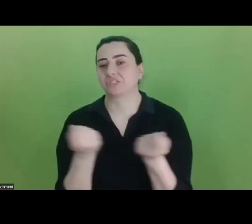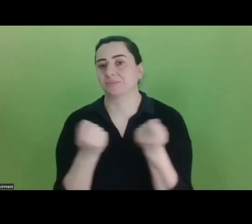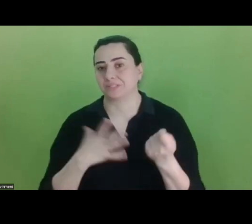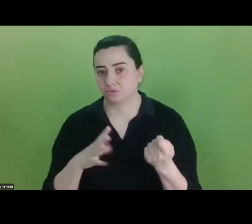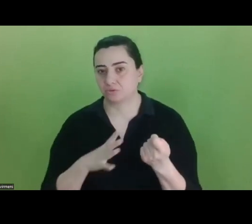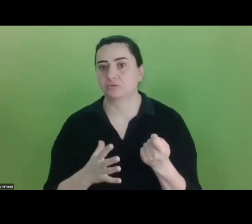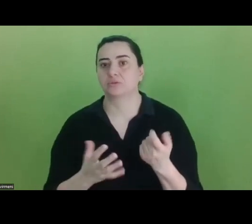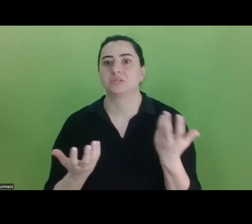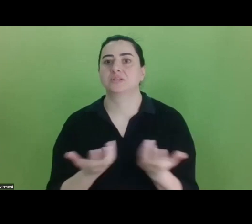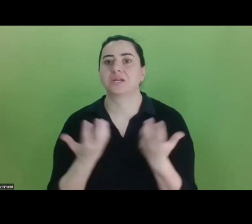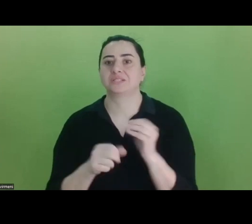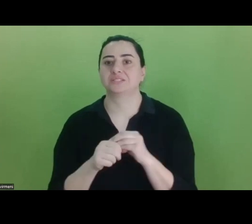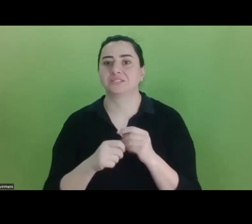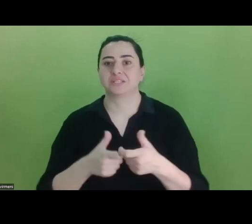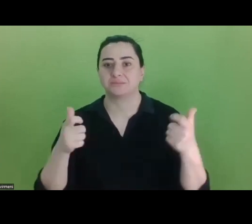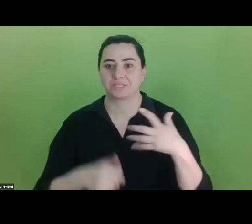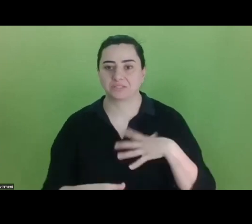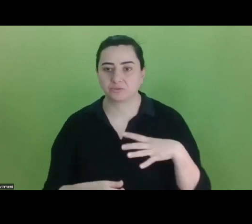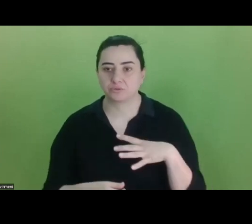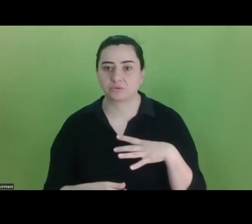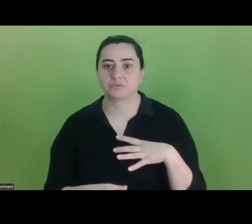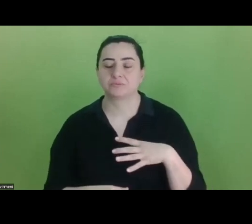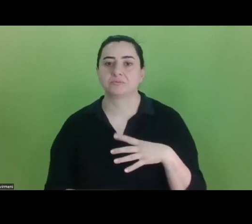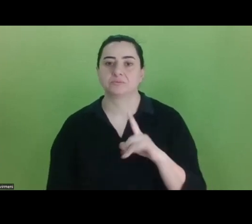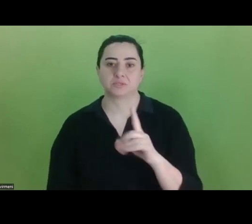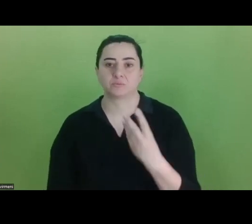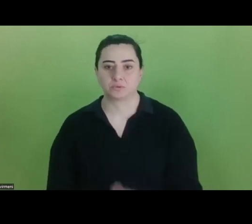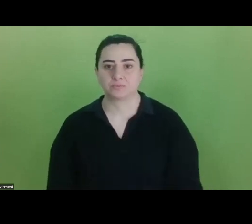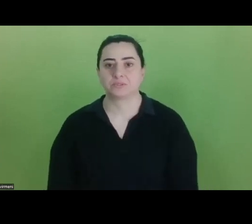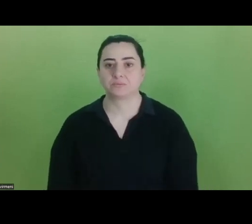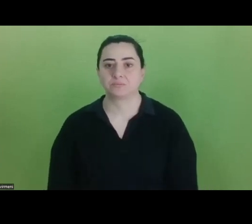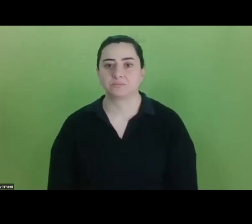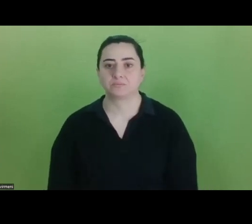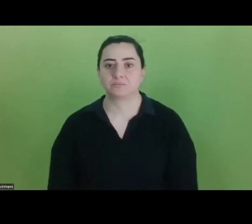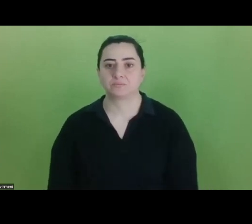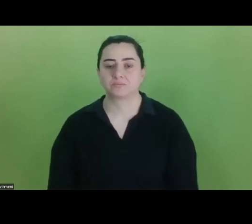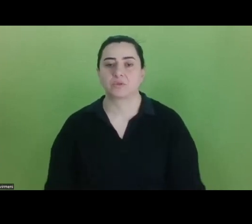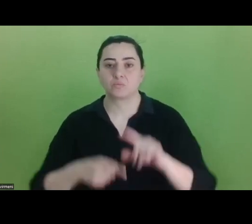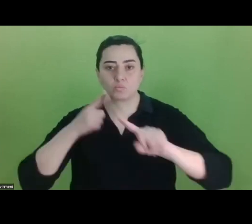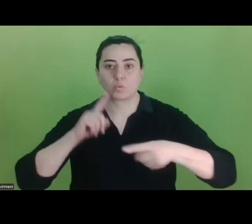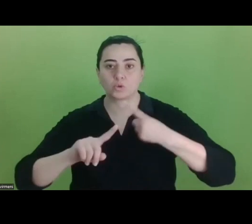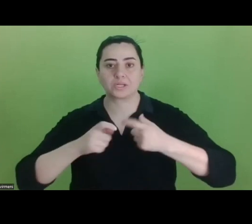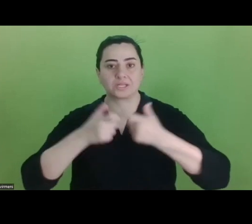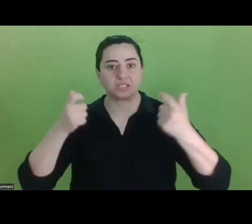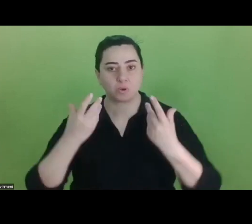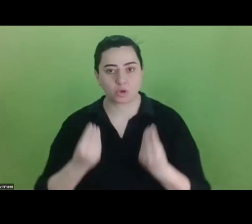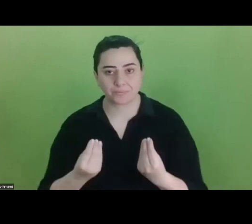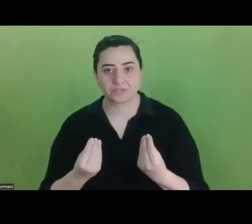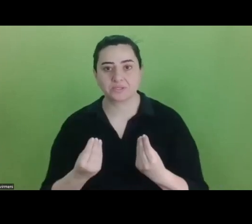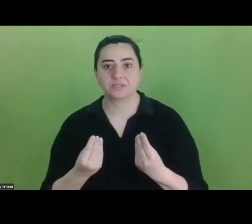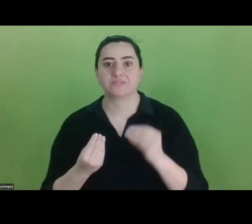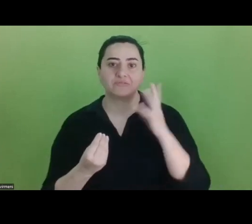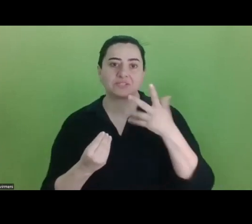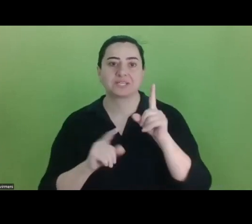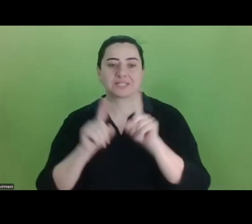geliştirme bütçeyi yönetmek gibi bir beceriye ihtiyacınız vardır ve eksiklik hissediyorsunuzdur. politika geliştirmek olabilir, dijitalle daha etkin